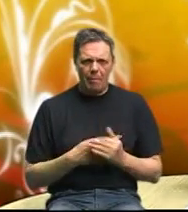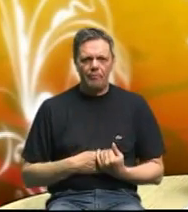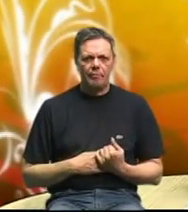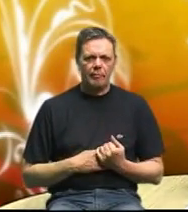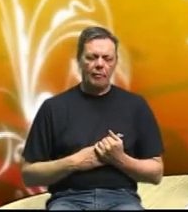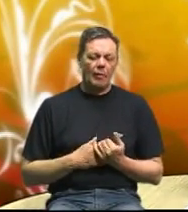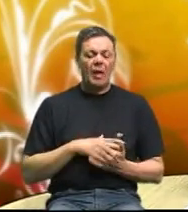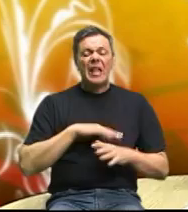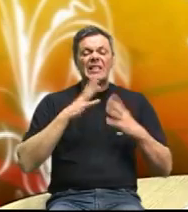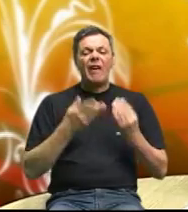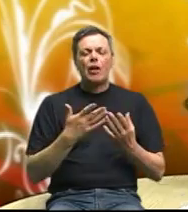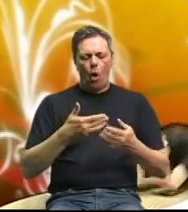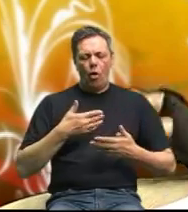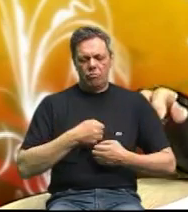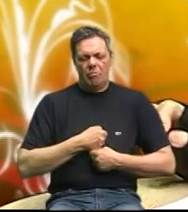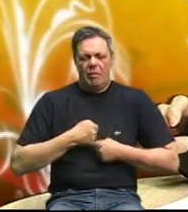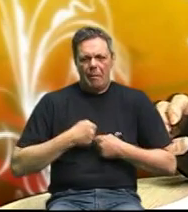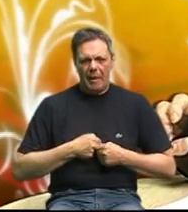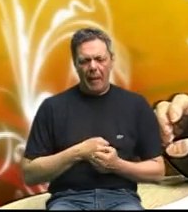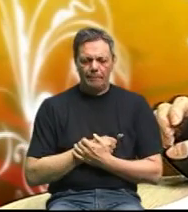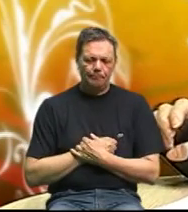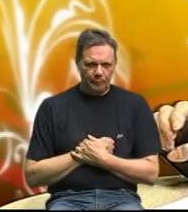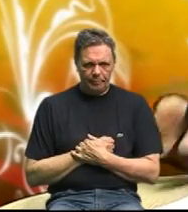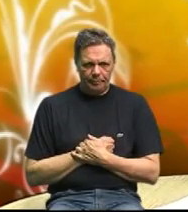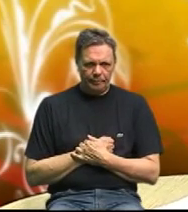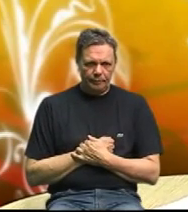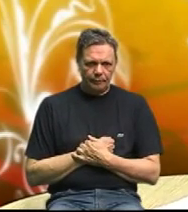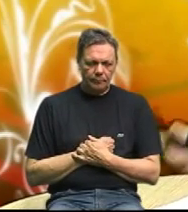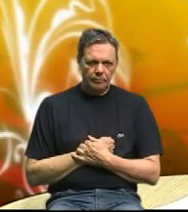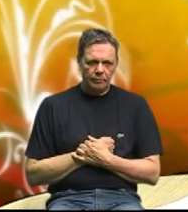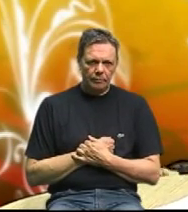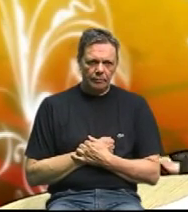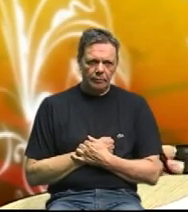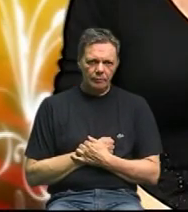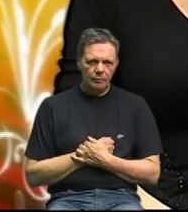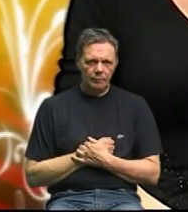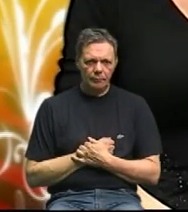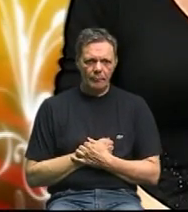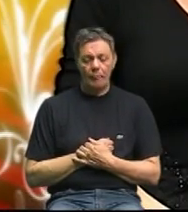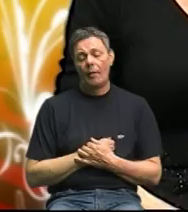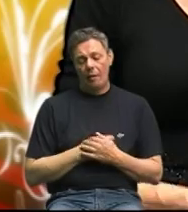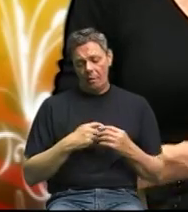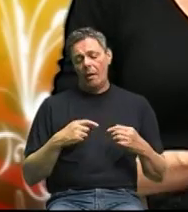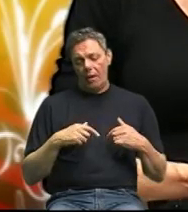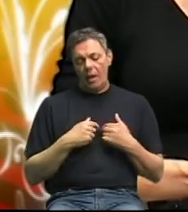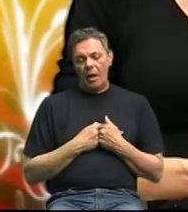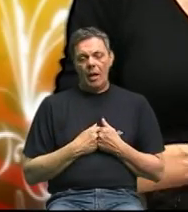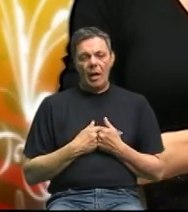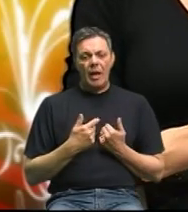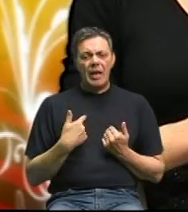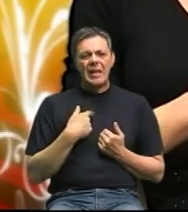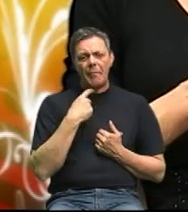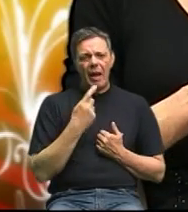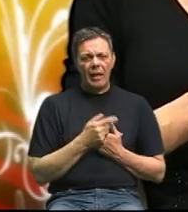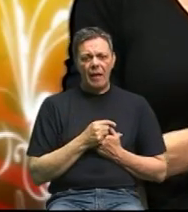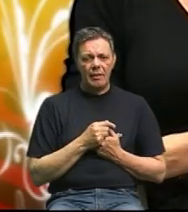to debljena sve to dijelje na sve funkcije u organizmu da i na sljeduće bolesti ja sam rekla kad bi